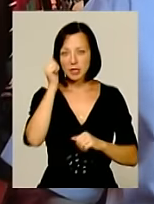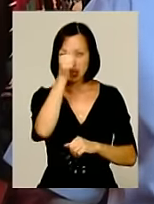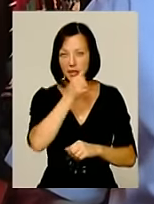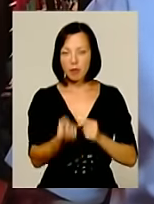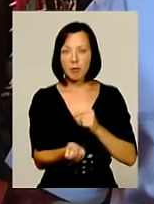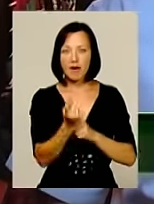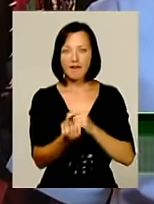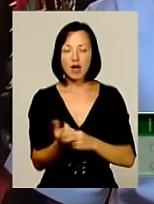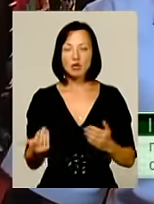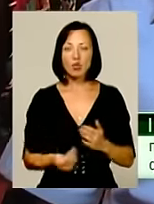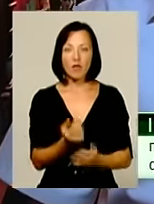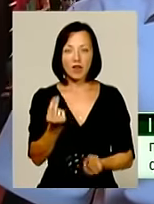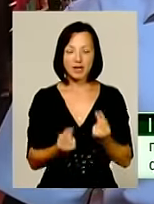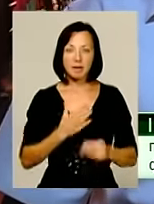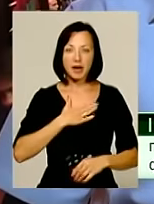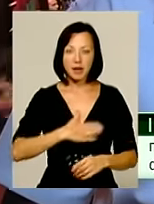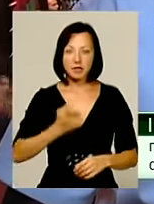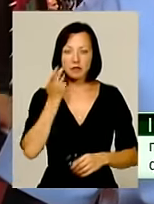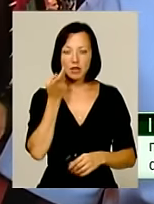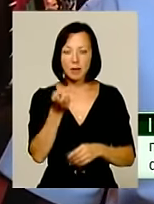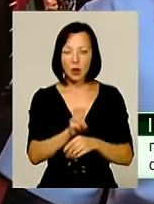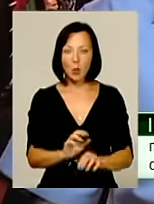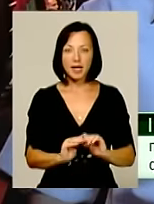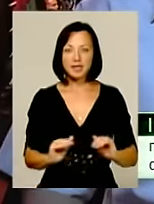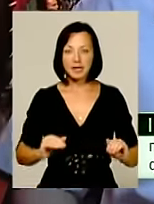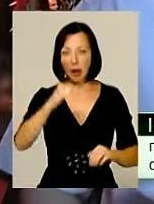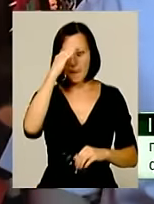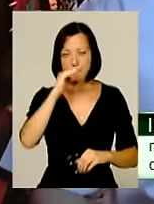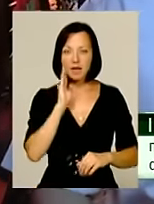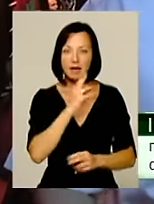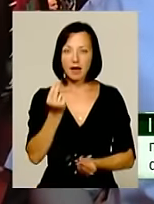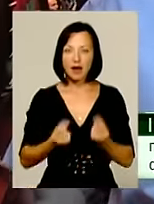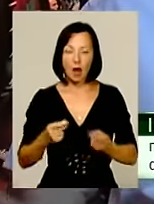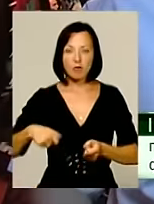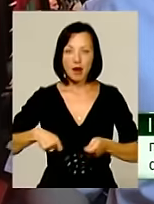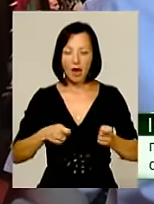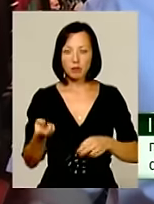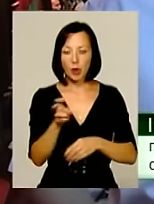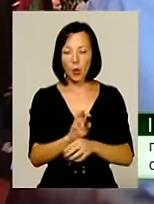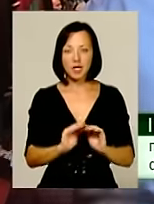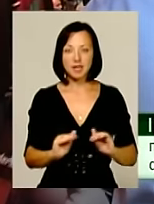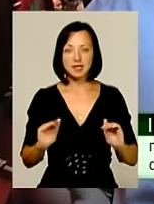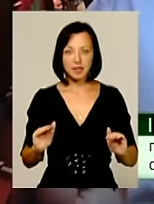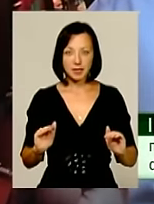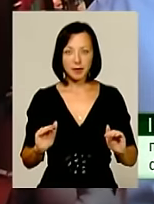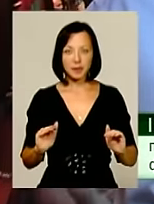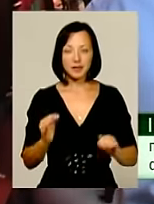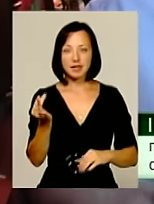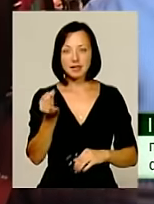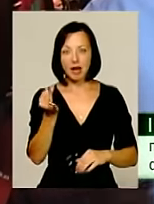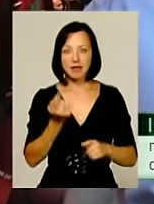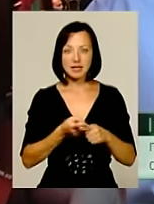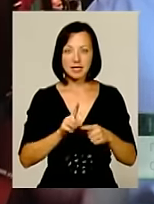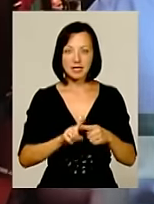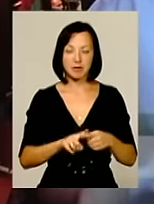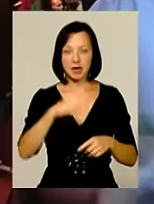'являються якісь нові граці. Наприклад, приємно, що завжди приходять діти, батьки грають на більярді, приходять діти, цікавляться